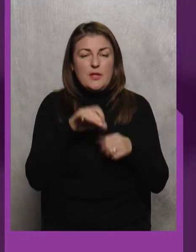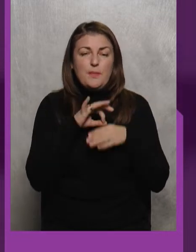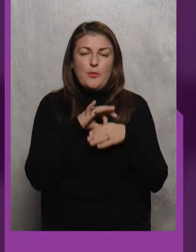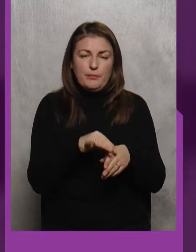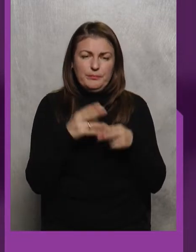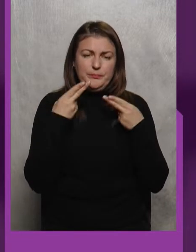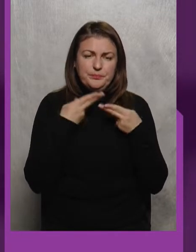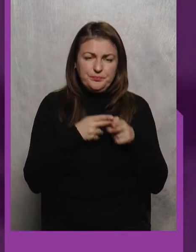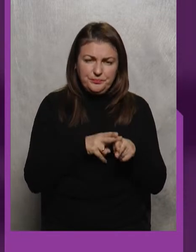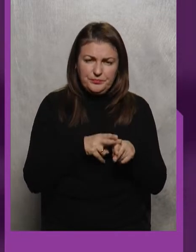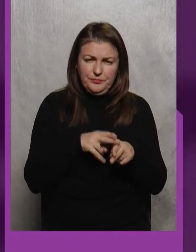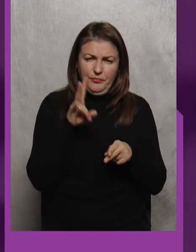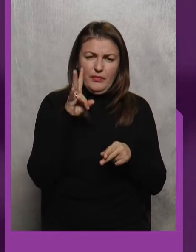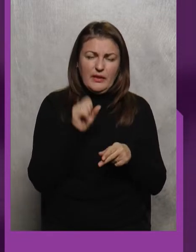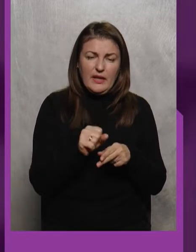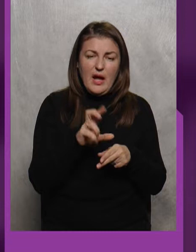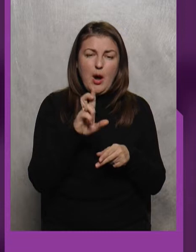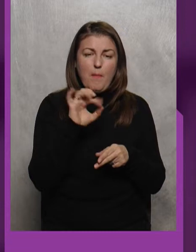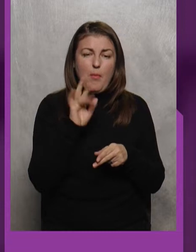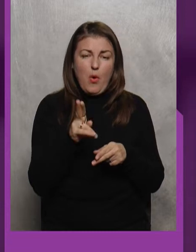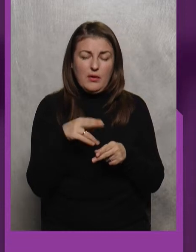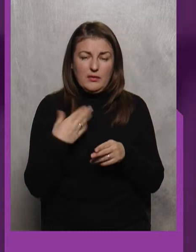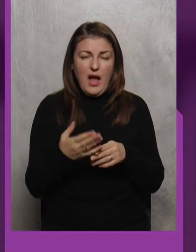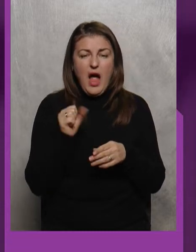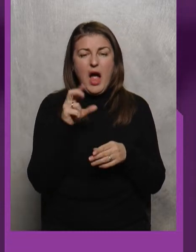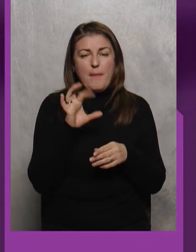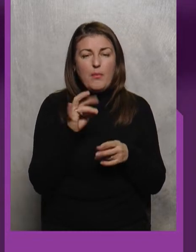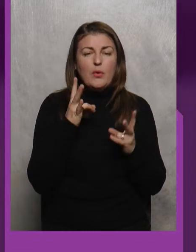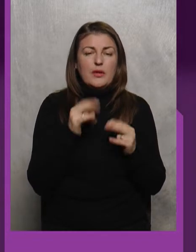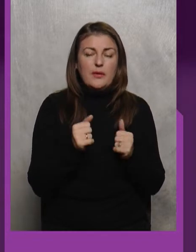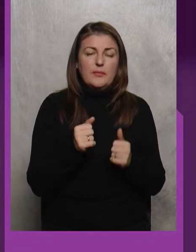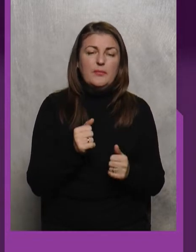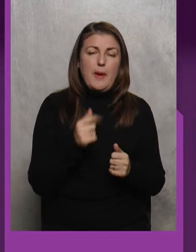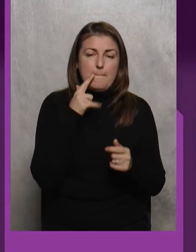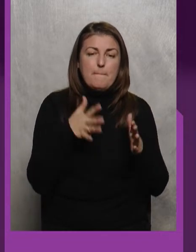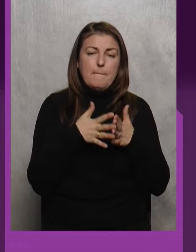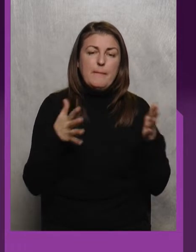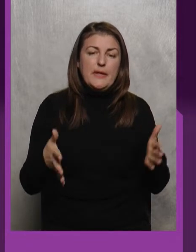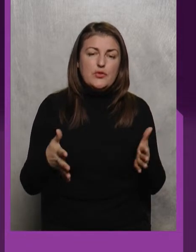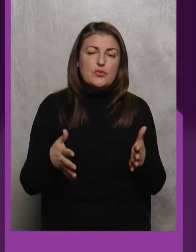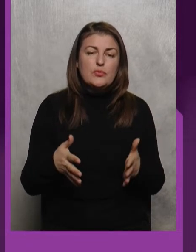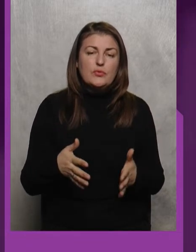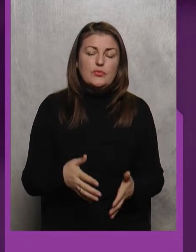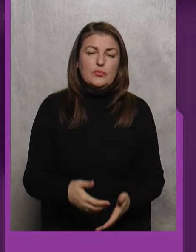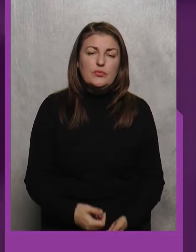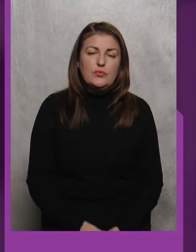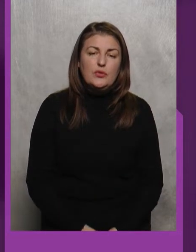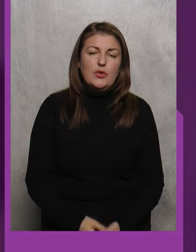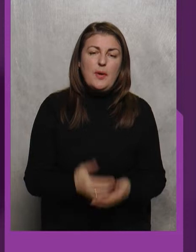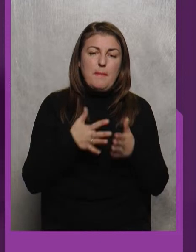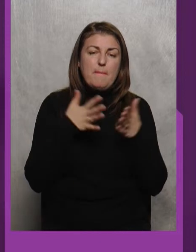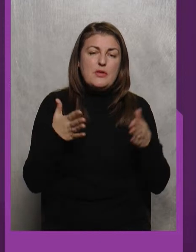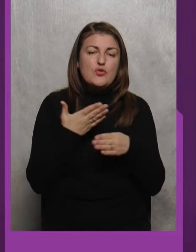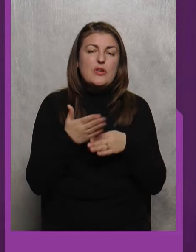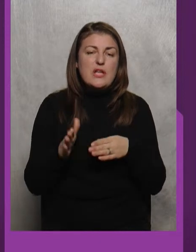Техніку На Блок Або На Більшу Більшу Частину